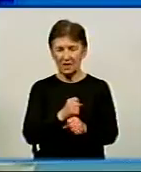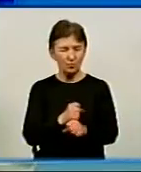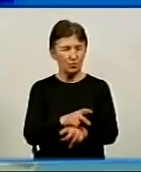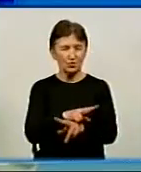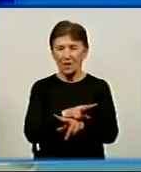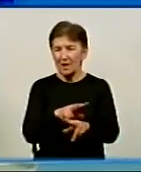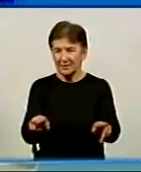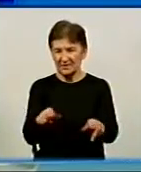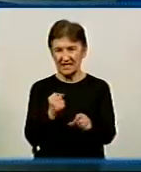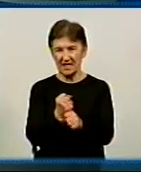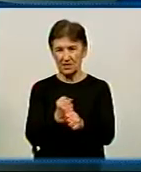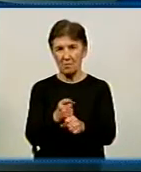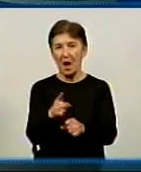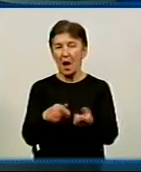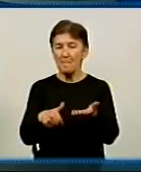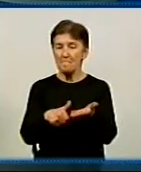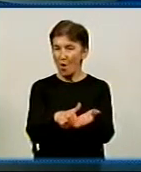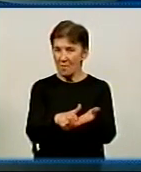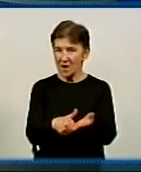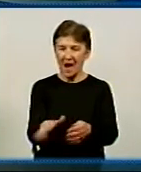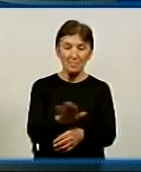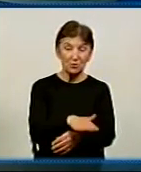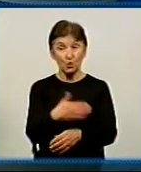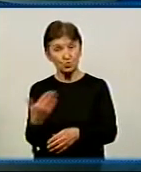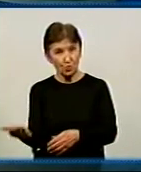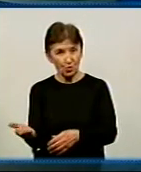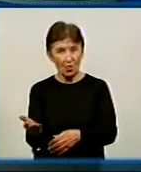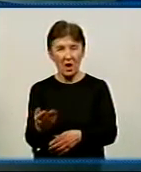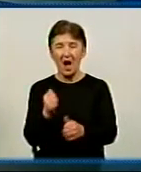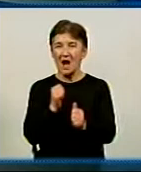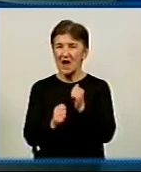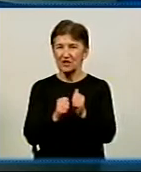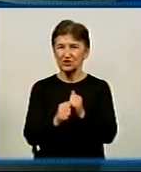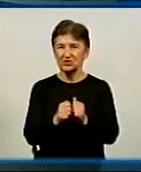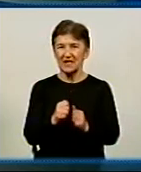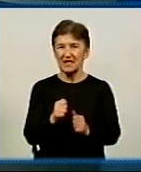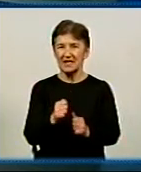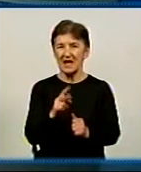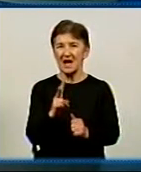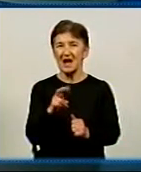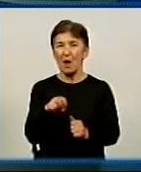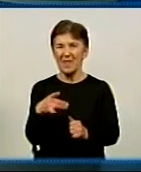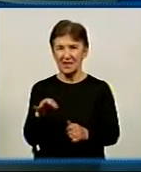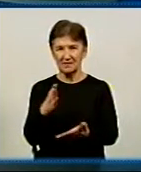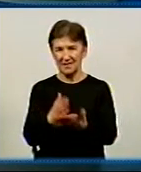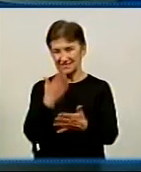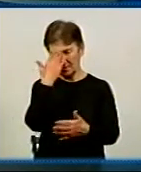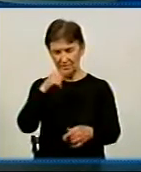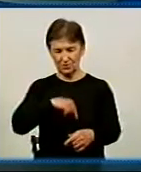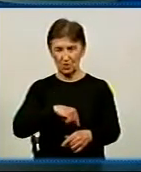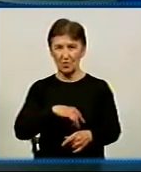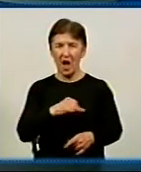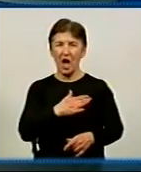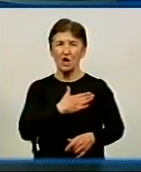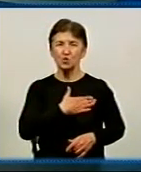Прекрасно. Ми допомагаємо друг другу. Практично, кожен капелан теж є психологом. І тут ми просто як душа в